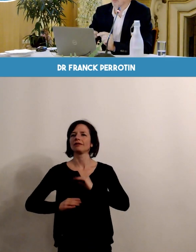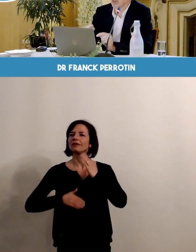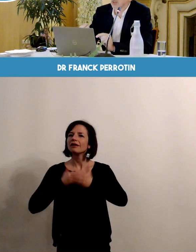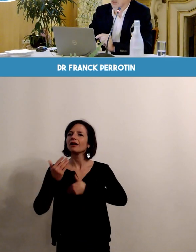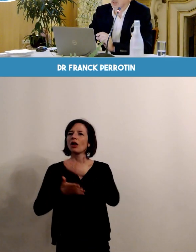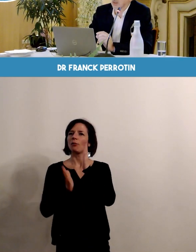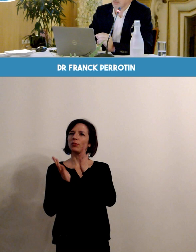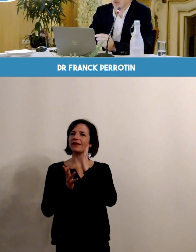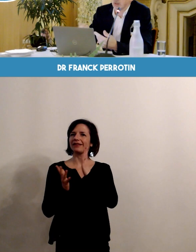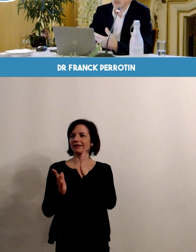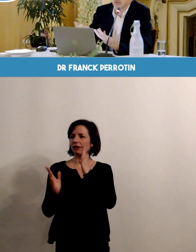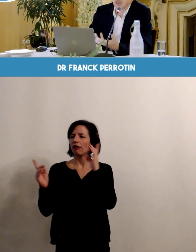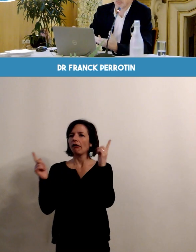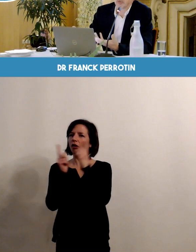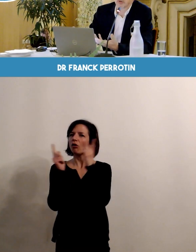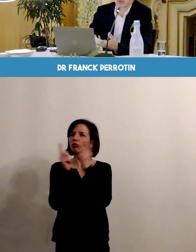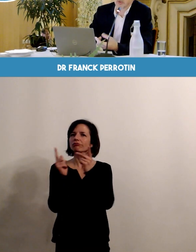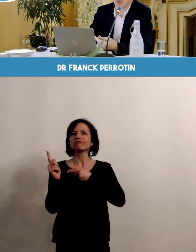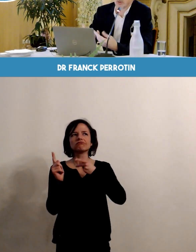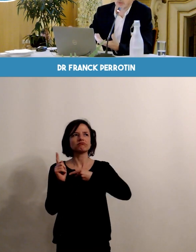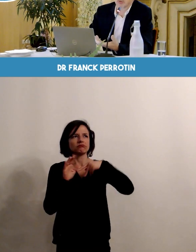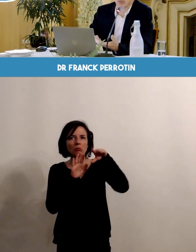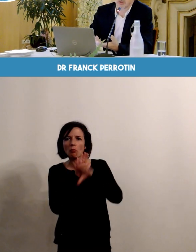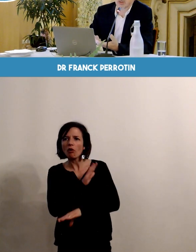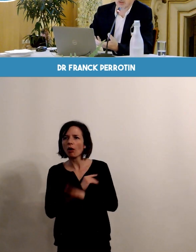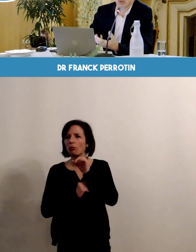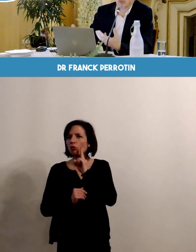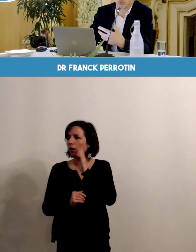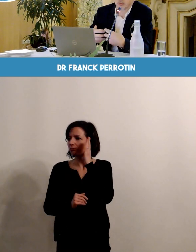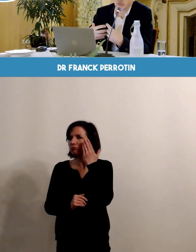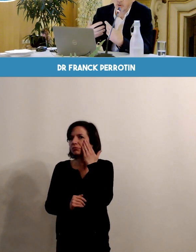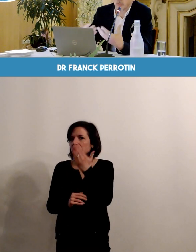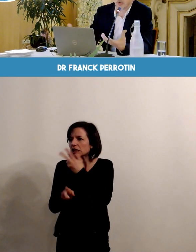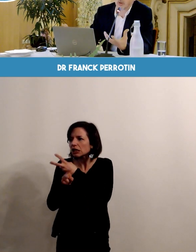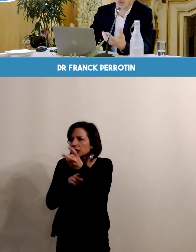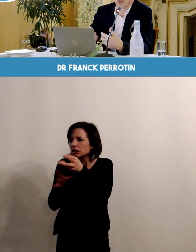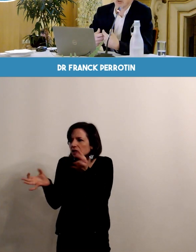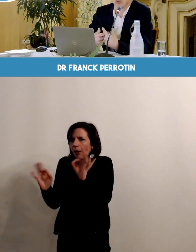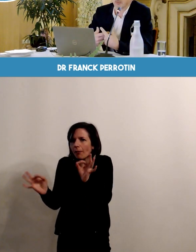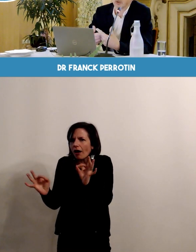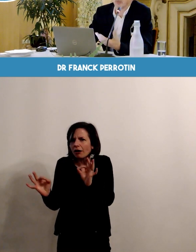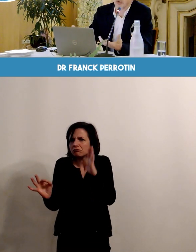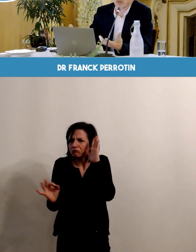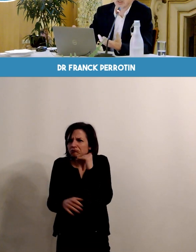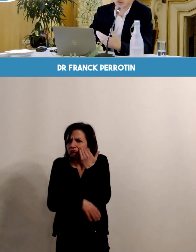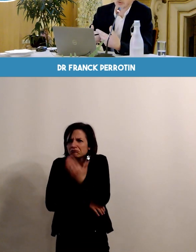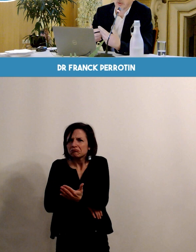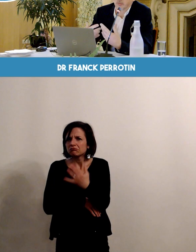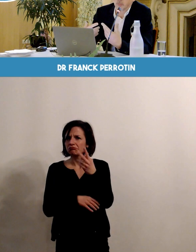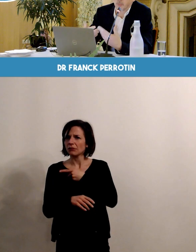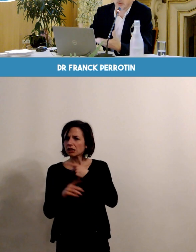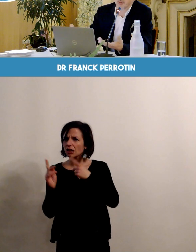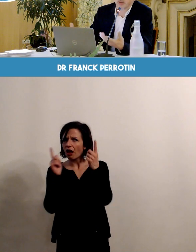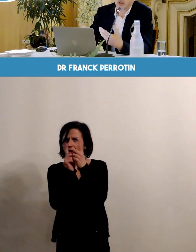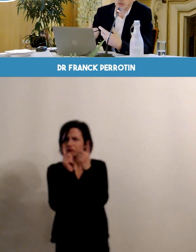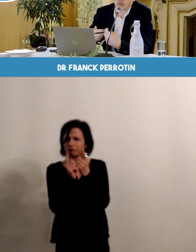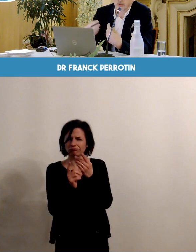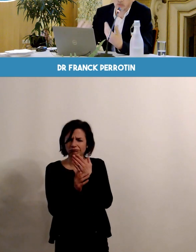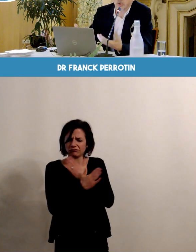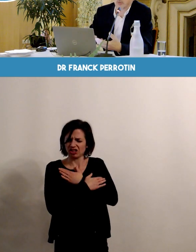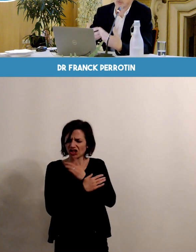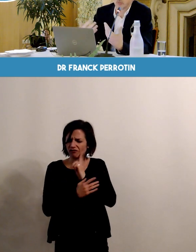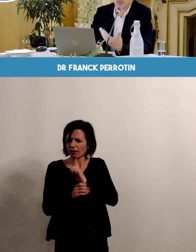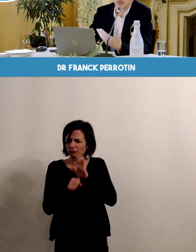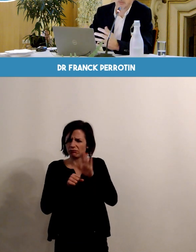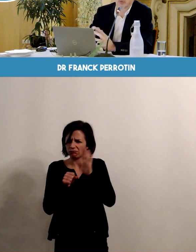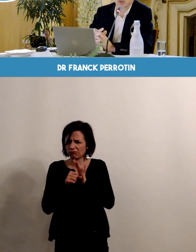de soins qui va peut-être être un peu moins médicalisé s'il n pas de facteur de risque il n pas besoin de médecin on peut vraiment complètement avec sa sage-femme